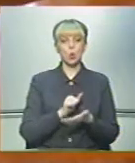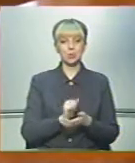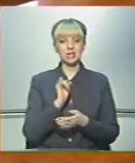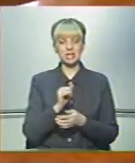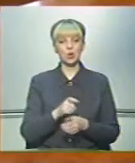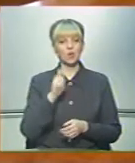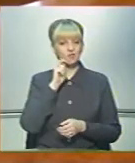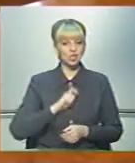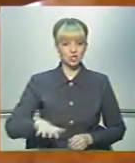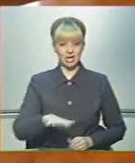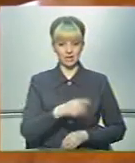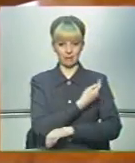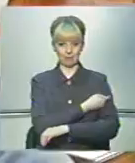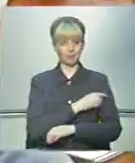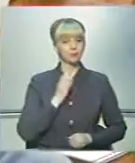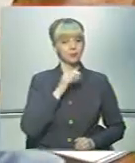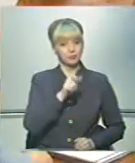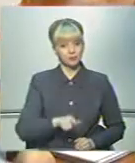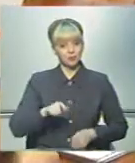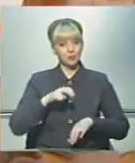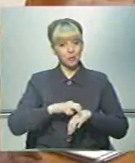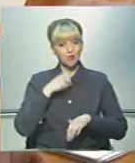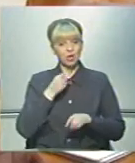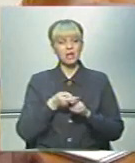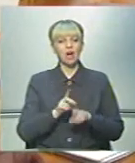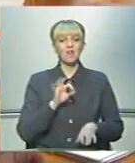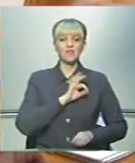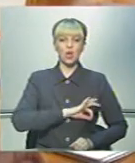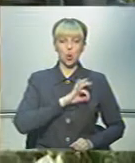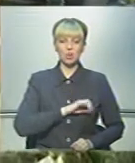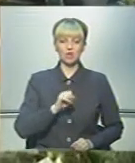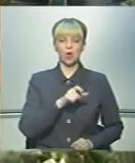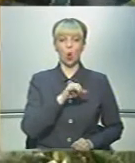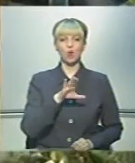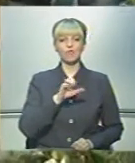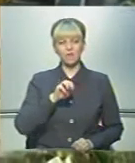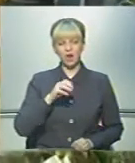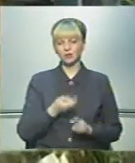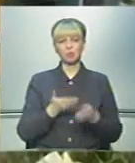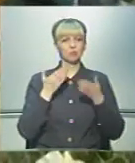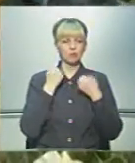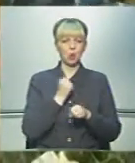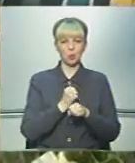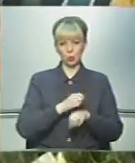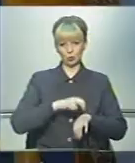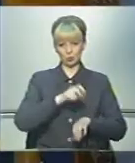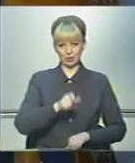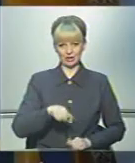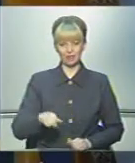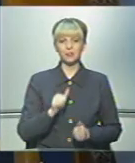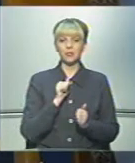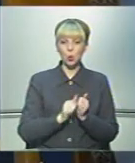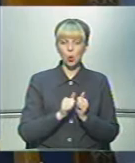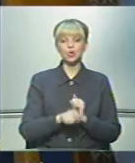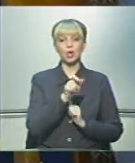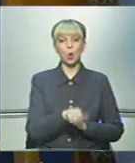і у вітчизняній медицині. Буковинські медики зазначають, те, як це використовується у Хорватії, дуже спрощує роботу лікарів. «Кожний